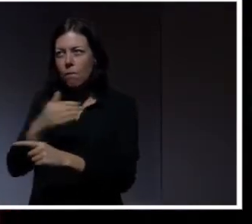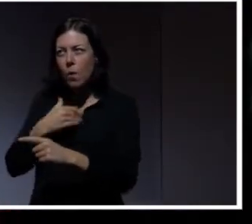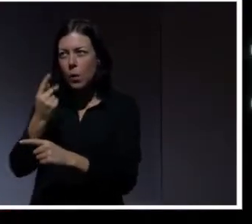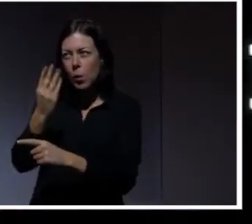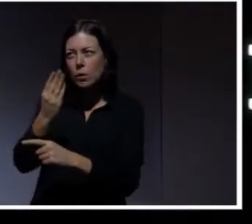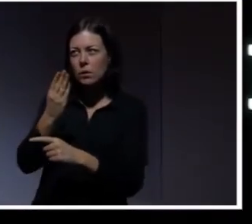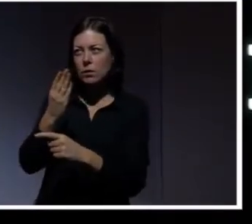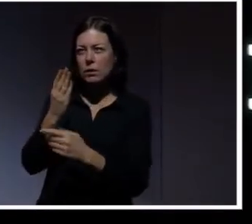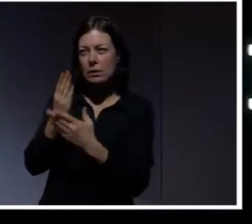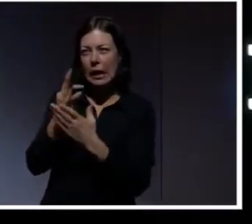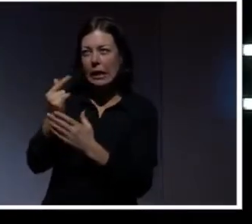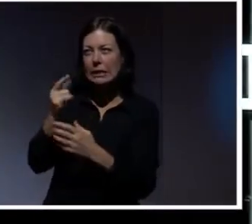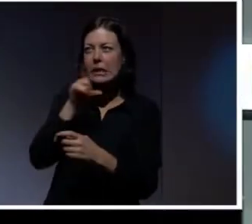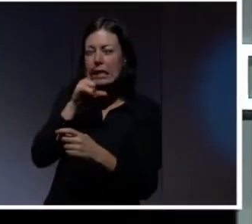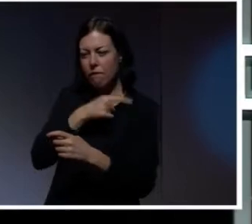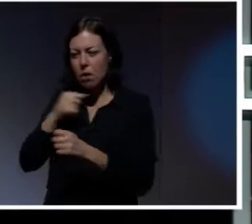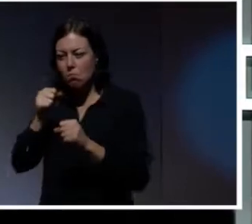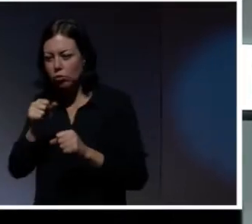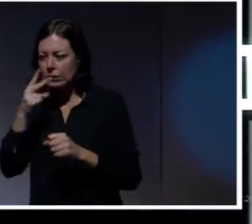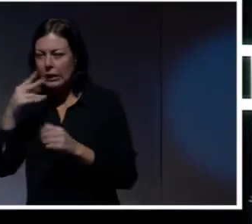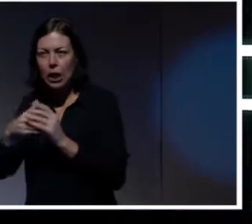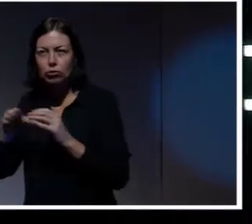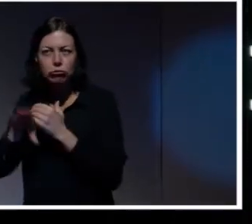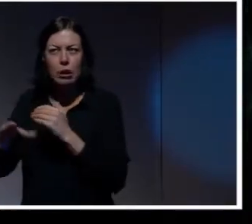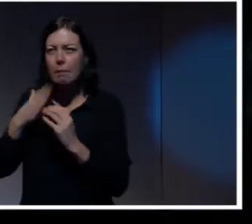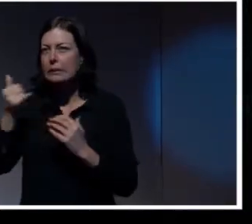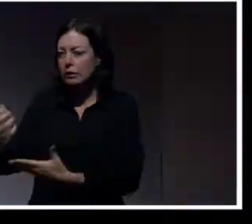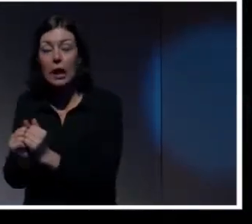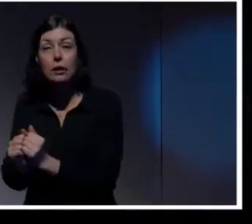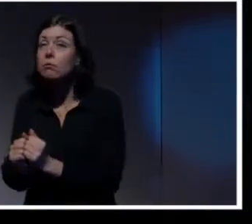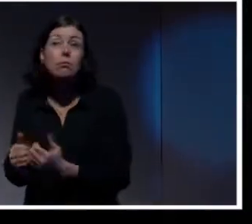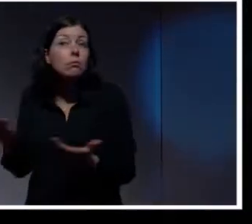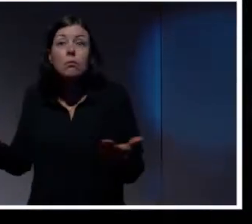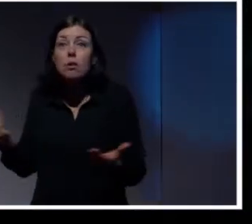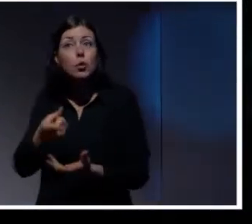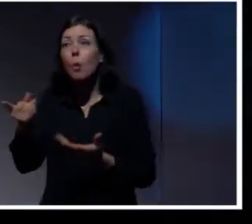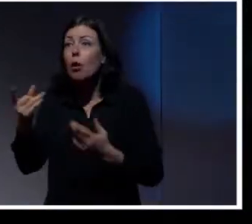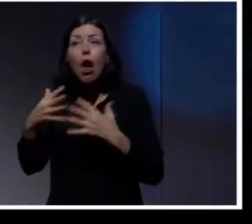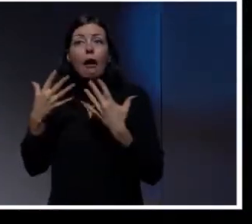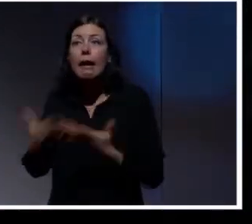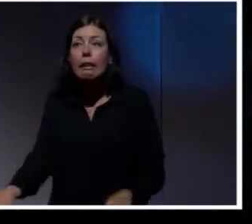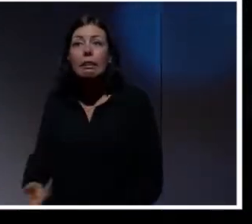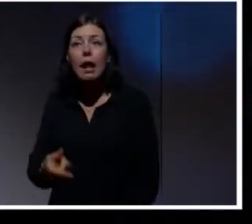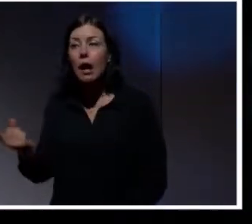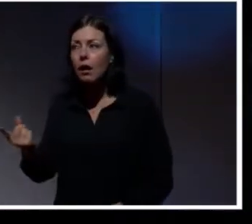verksamhetskritisk. Alltså borde vi se till att skydda den på det bästa sätt som vi bara kan. Men inte ens de klarar av det.